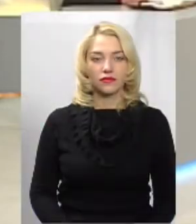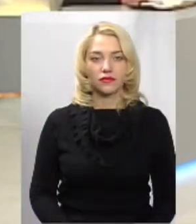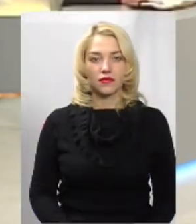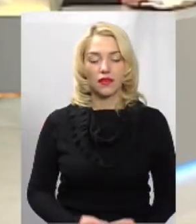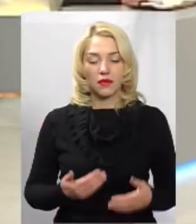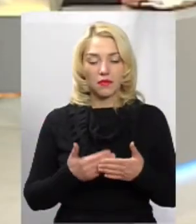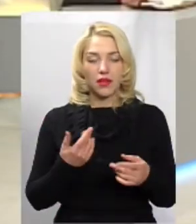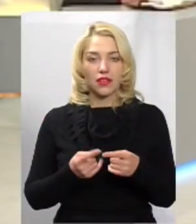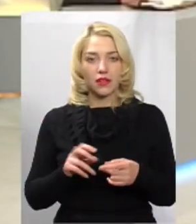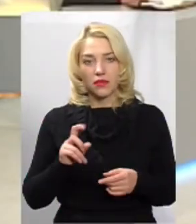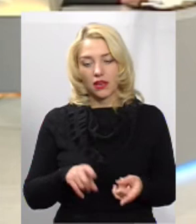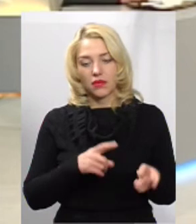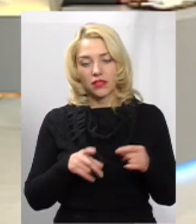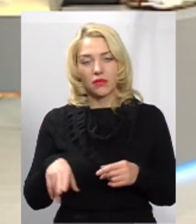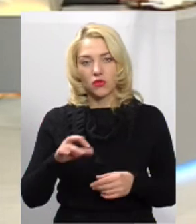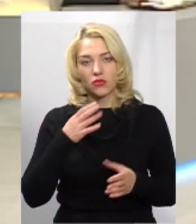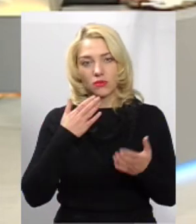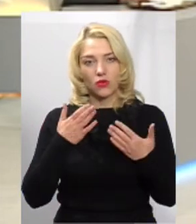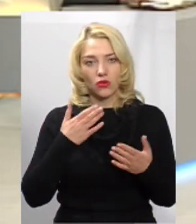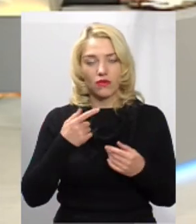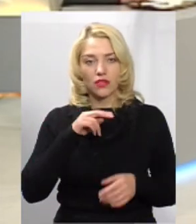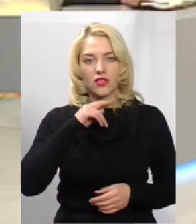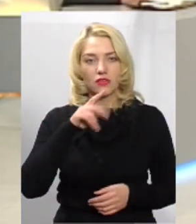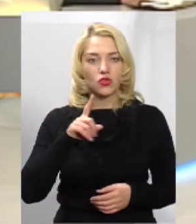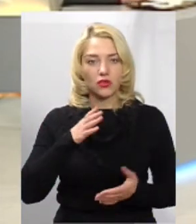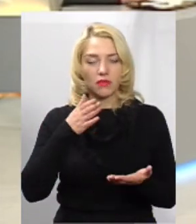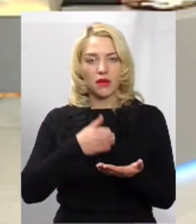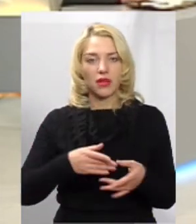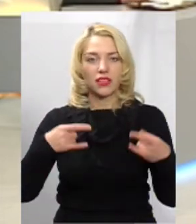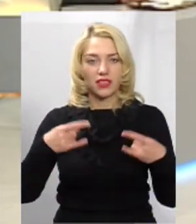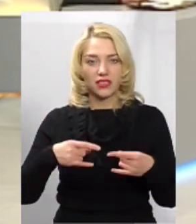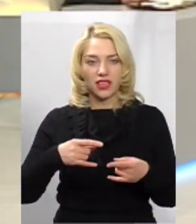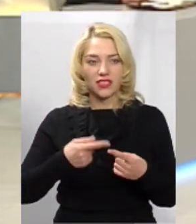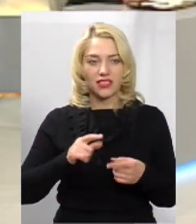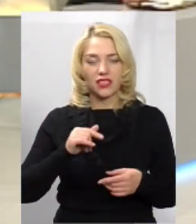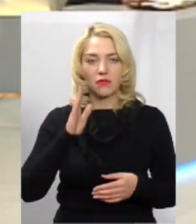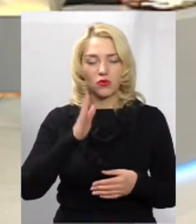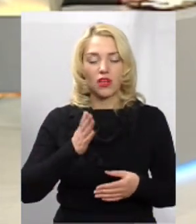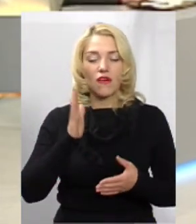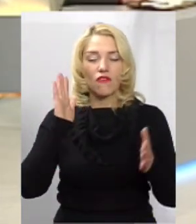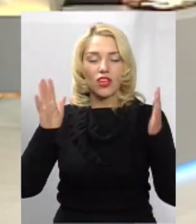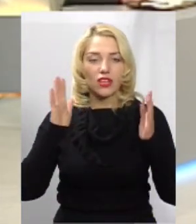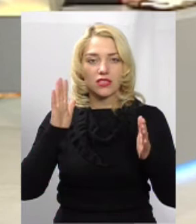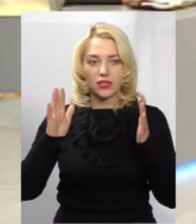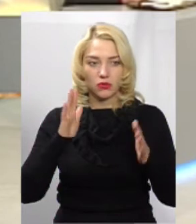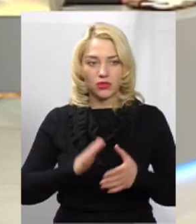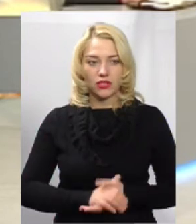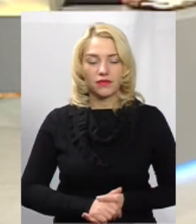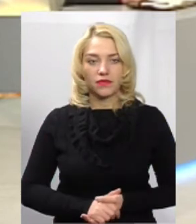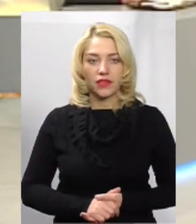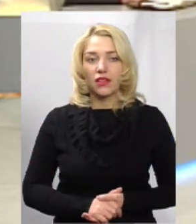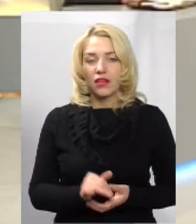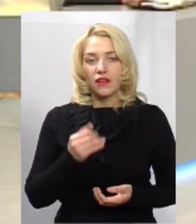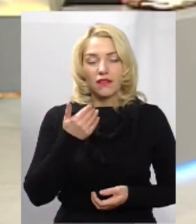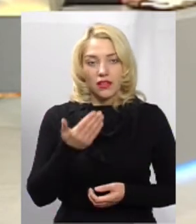Перед тим, як перейдемо до спілкування, зауважу, що пряма трансляція нашої програми йде у Фейсбуці на сторінці UA Поділля.